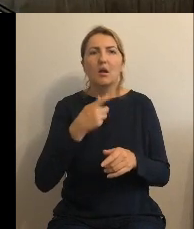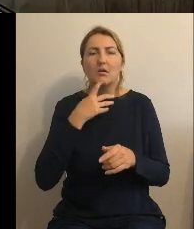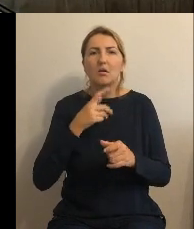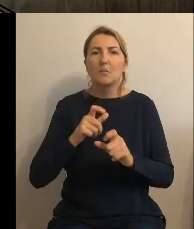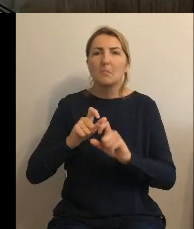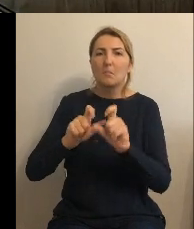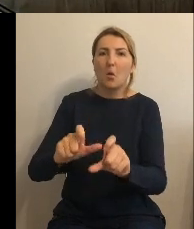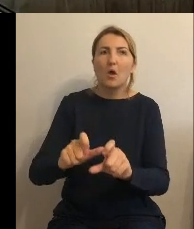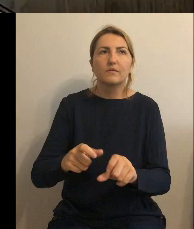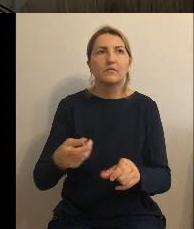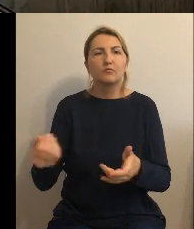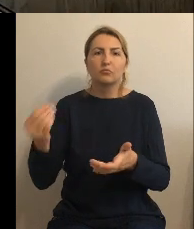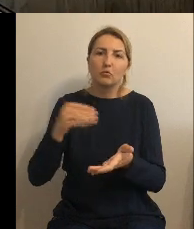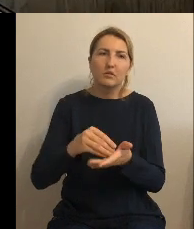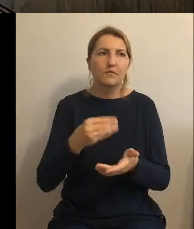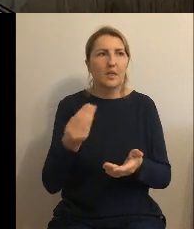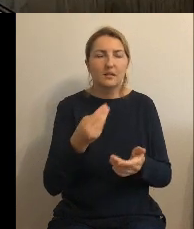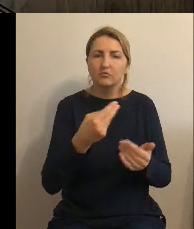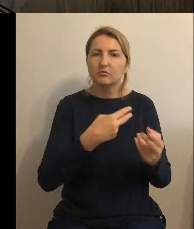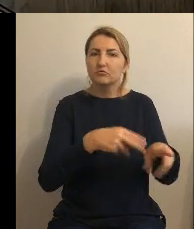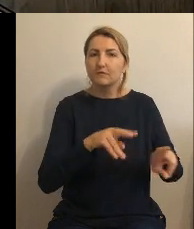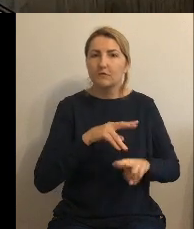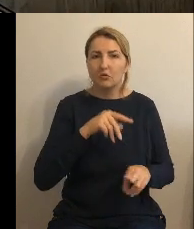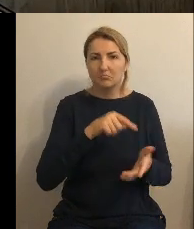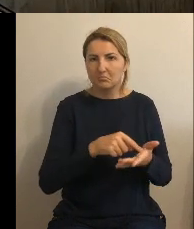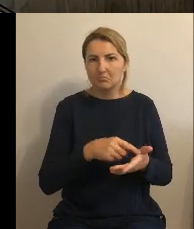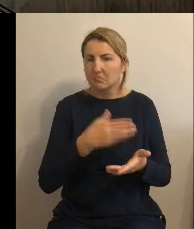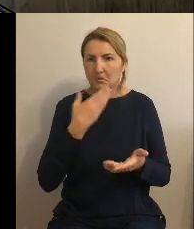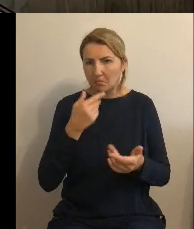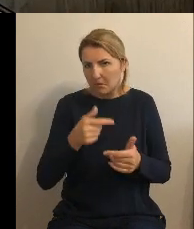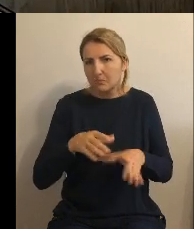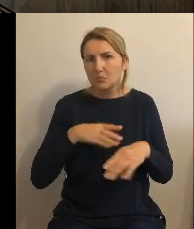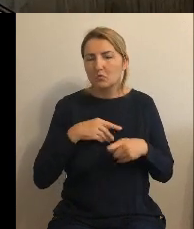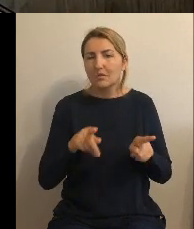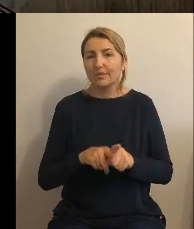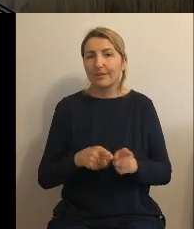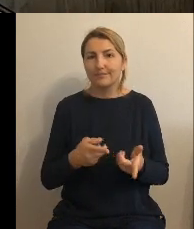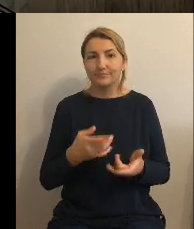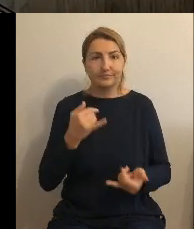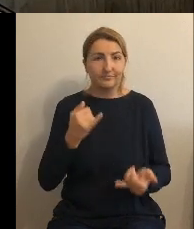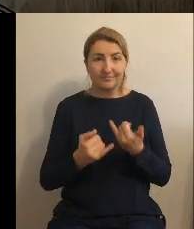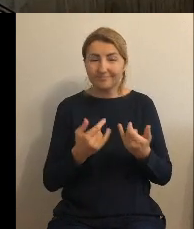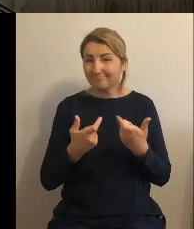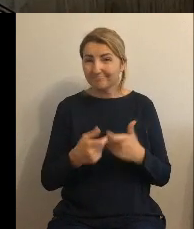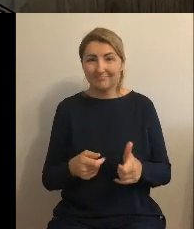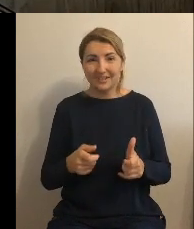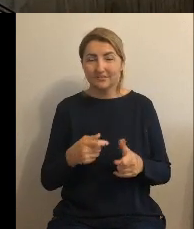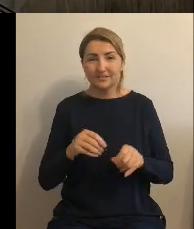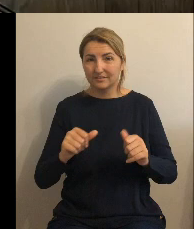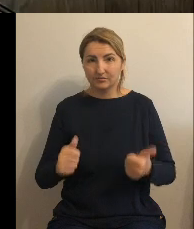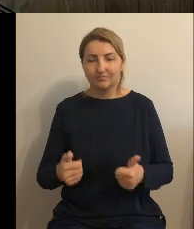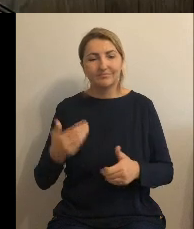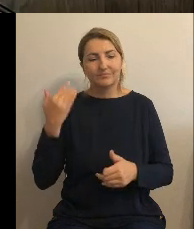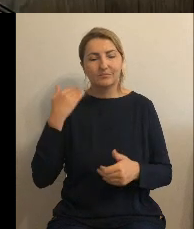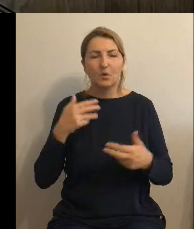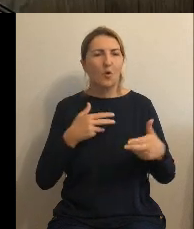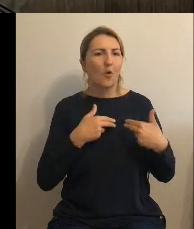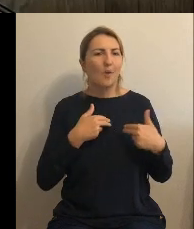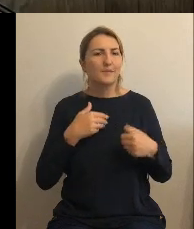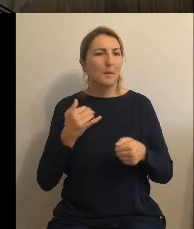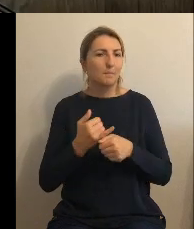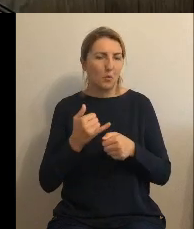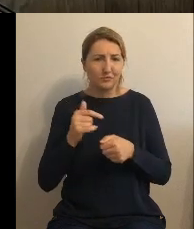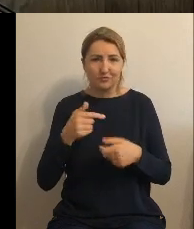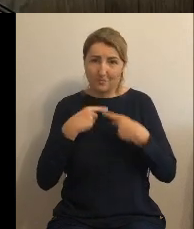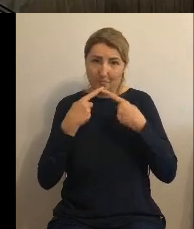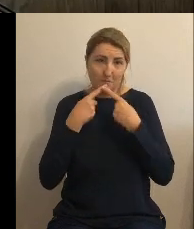o zwrot tych kosztów. Jeżeli się nic nie dzieje, bo też na komisji mieliśmy w piątek, bo to też trzeba powiedzieć, jeżeli się nic nie dzieje, te składki są